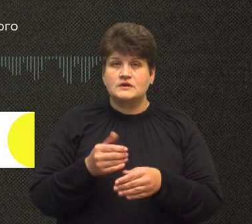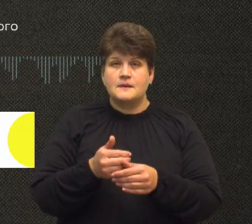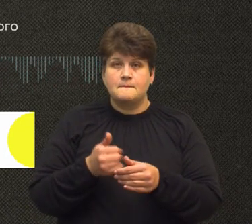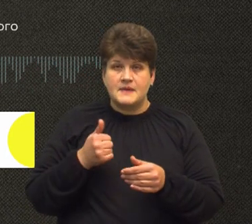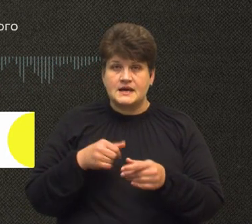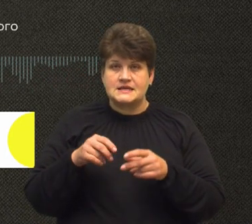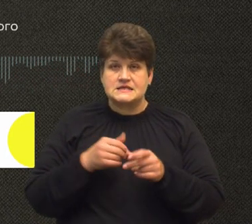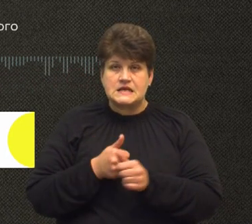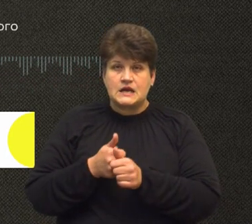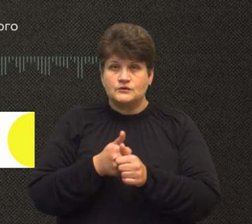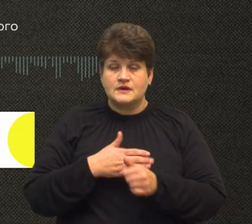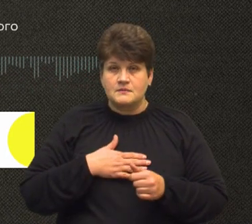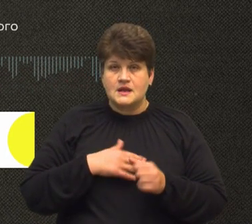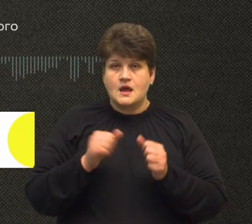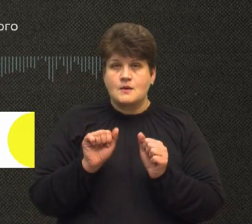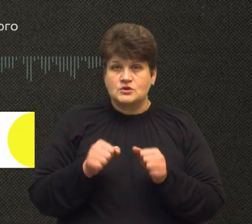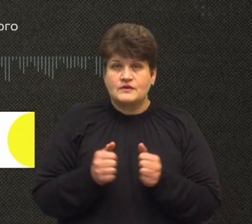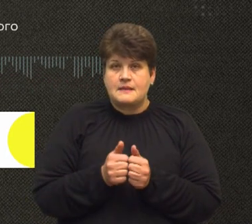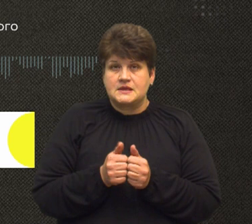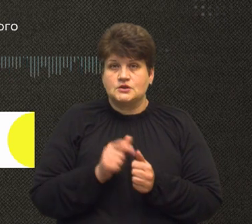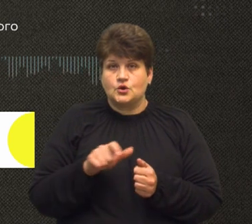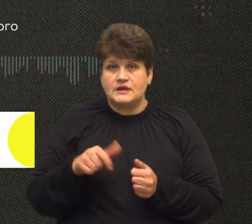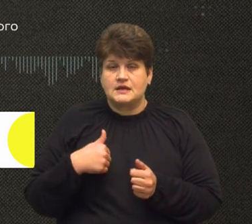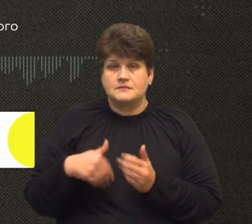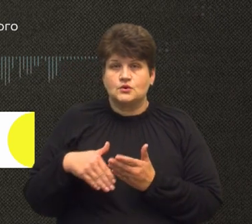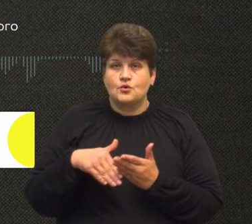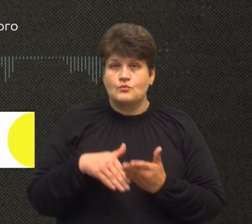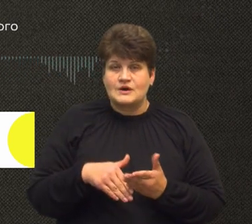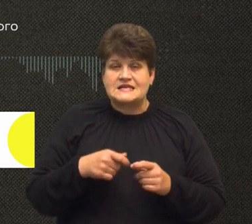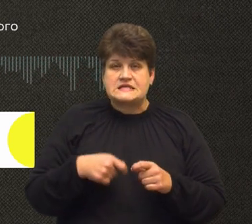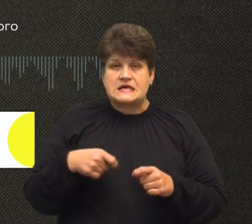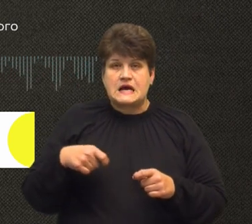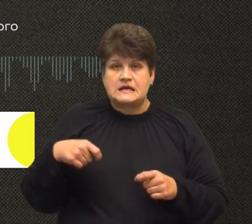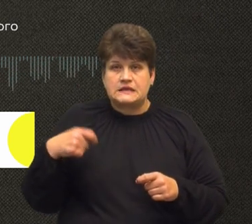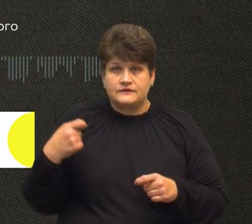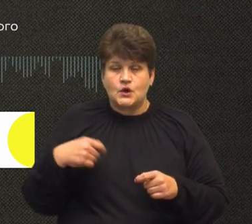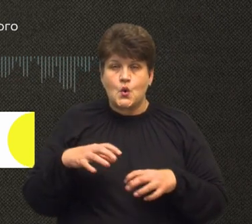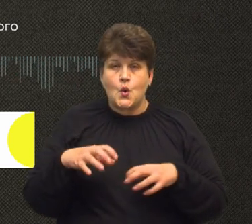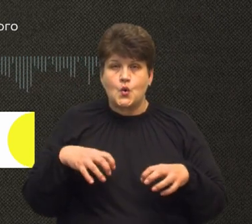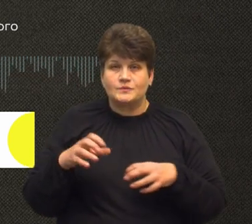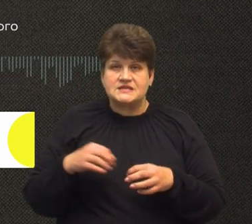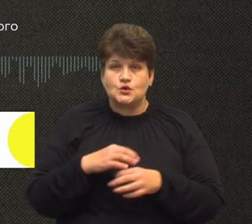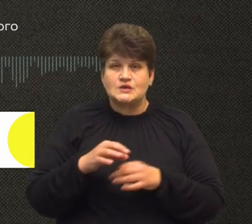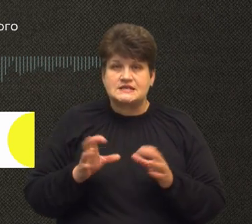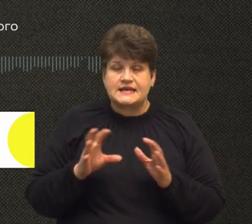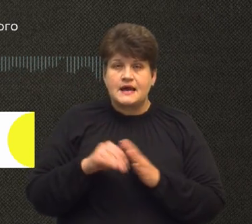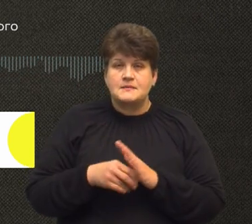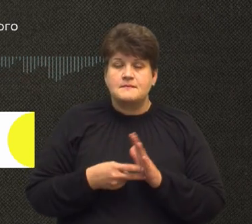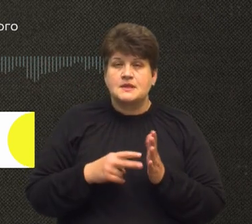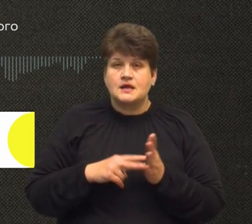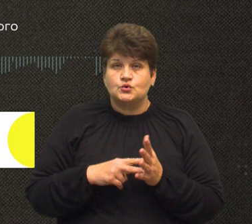Мене та наближених, можливо, людей, які допомагають мені затягнути корупційну тему, та плануються